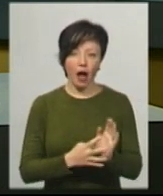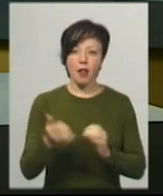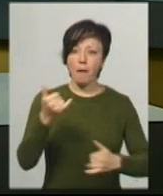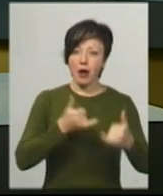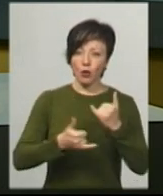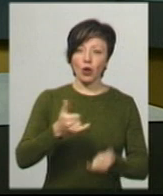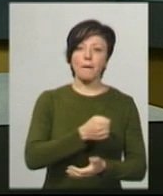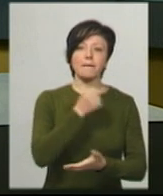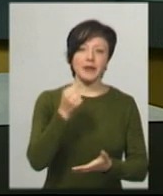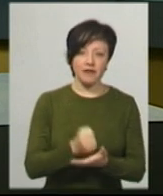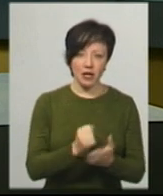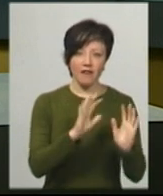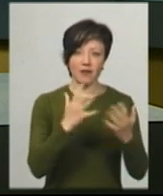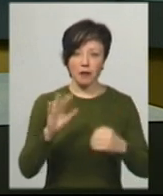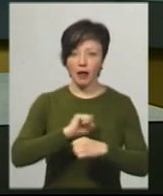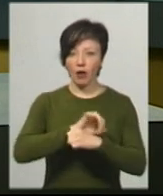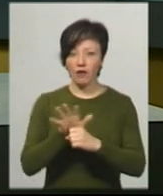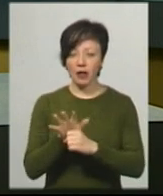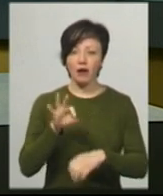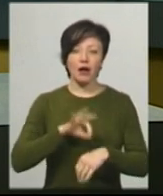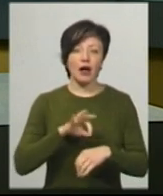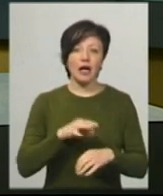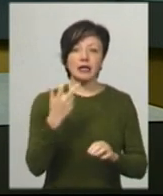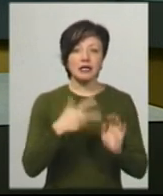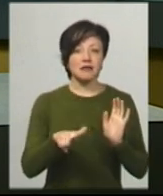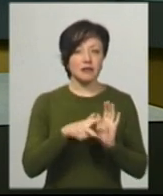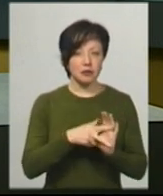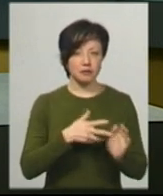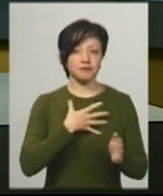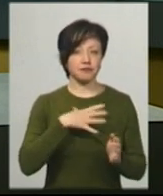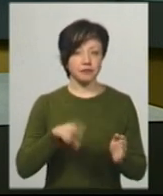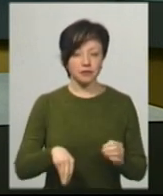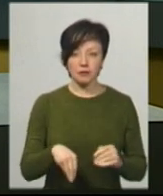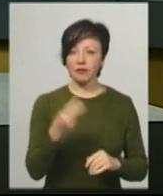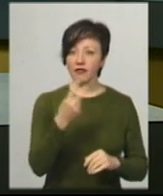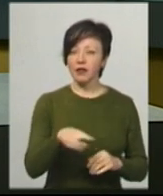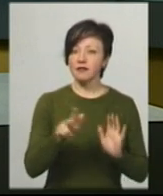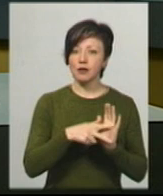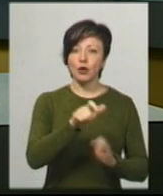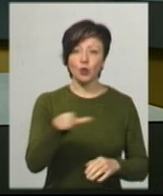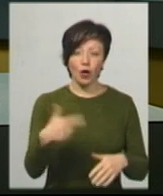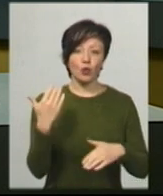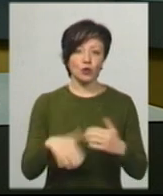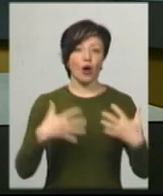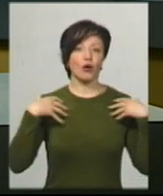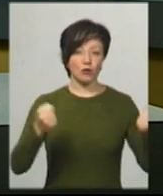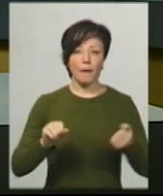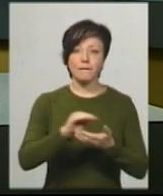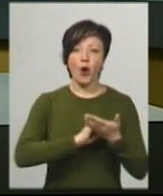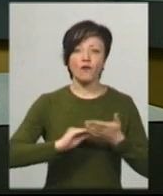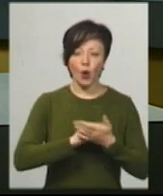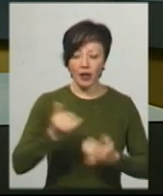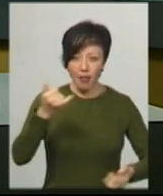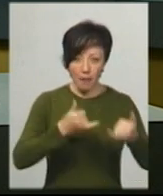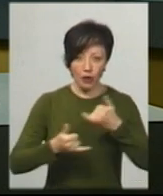підтверджених випадків на COVID-19. З них 38 летальних. Загалом 28 людей вже одужали. Повторне лабораторне